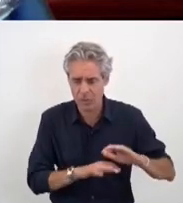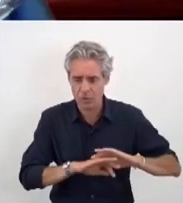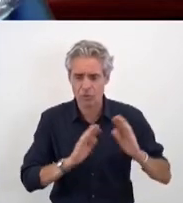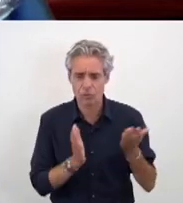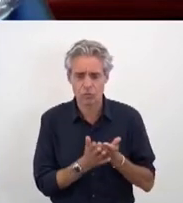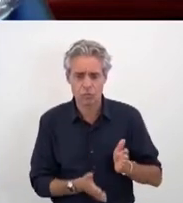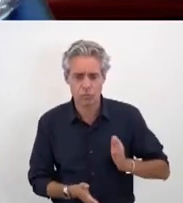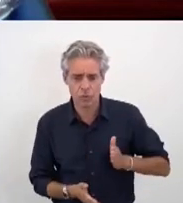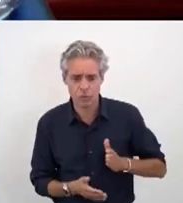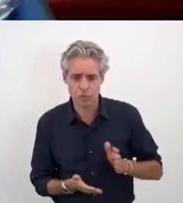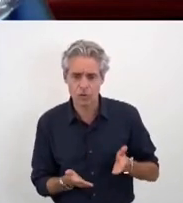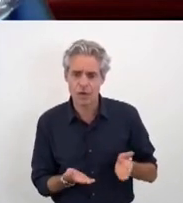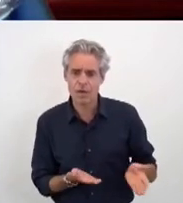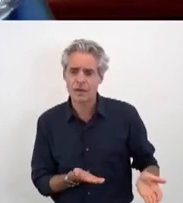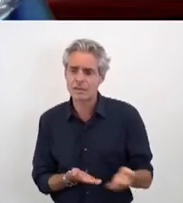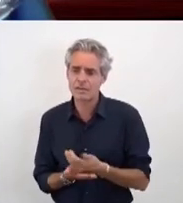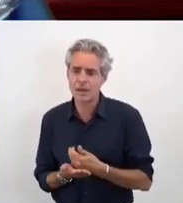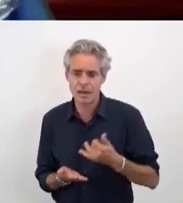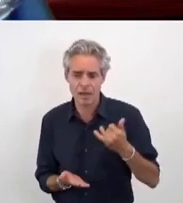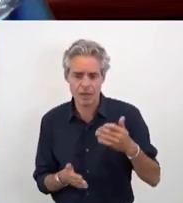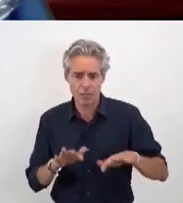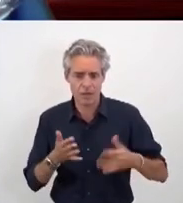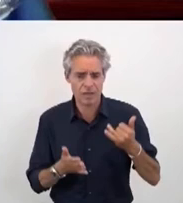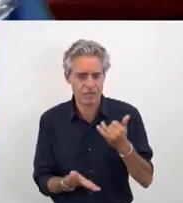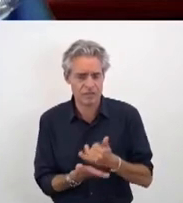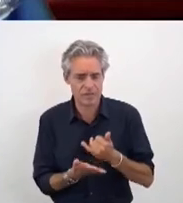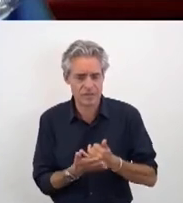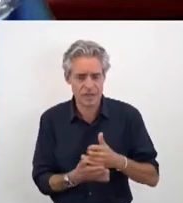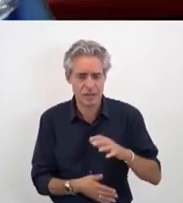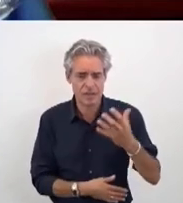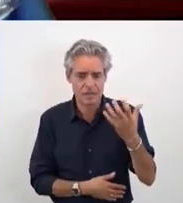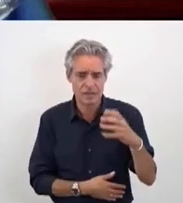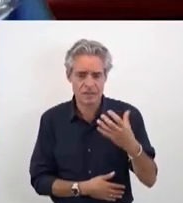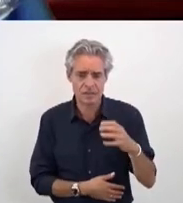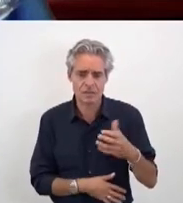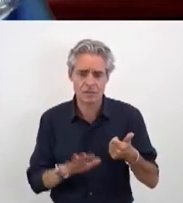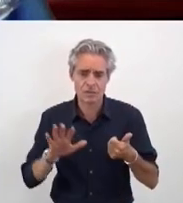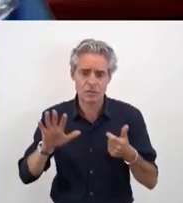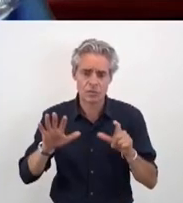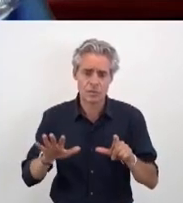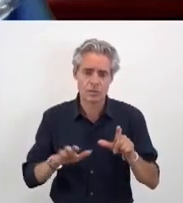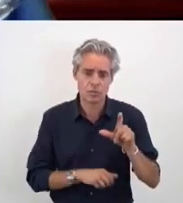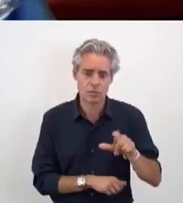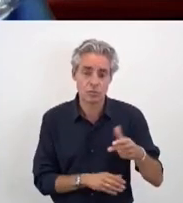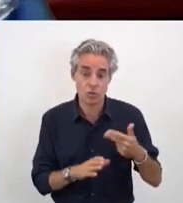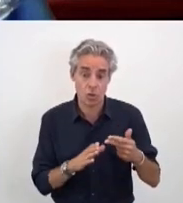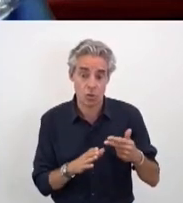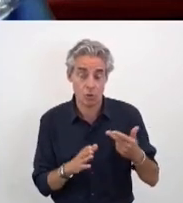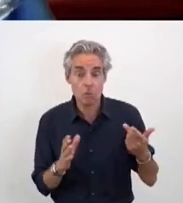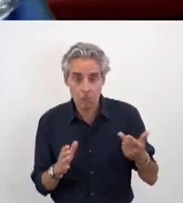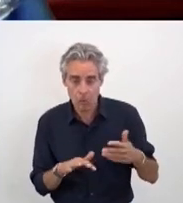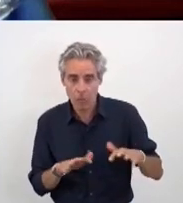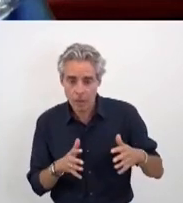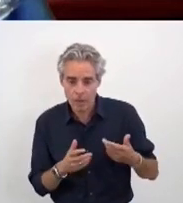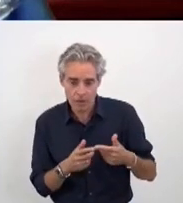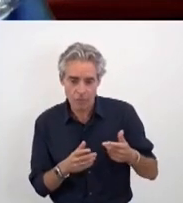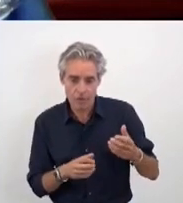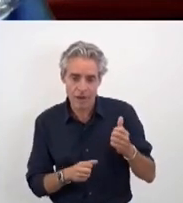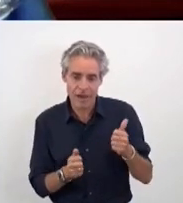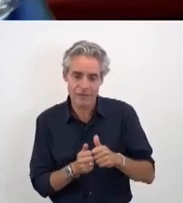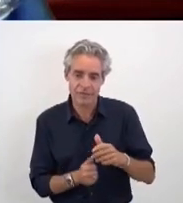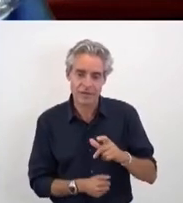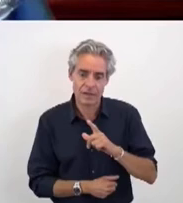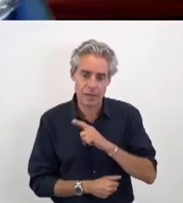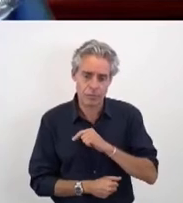Bordeaux avec un revenu fiscal, si les chiffres sont encore bons, de 572 euros. Vous avez conduit une opération avec la police